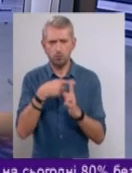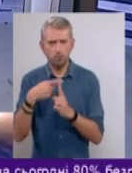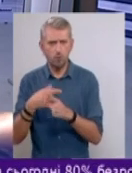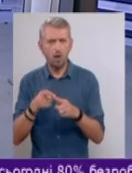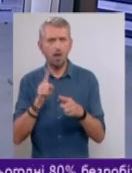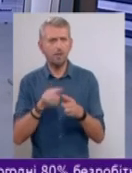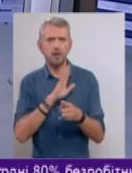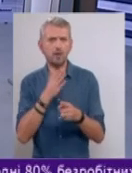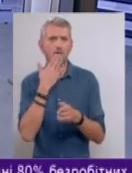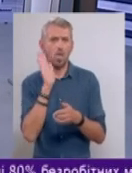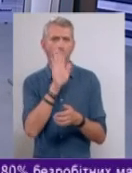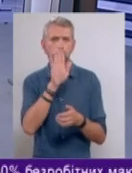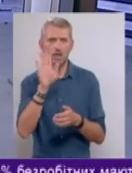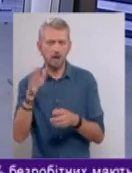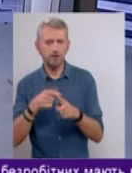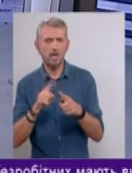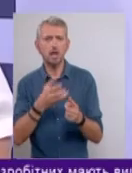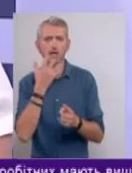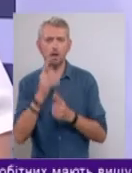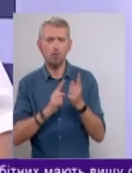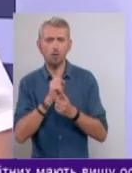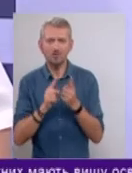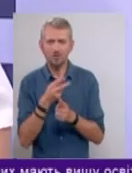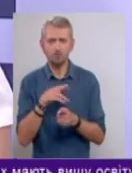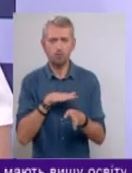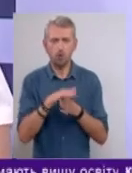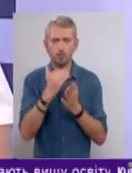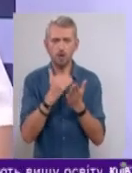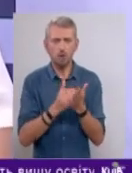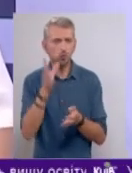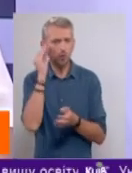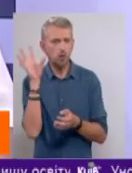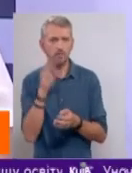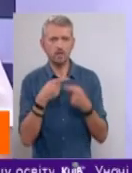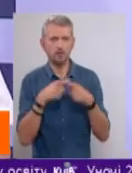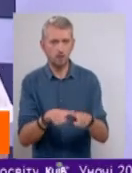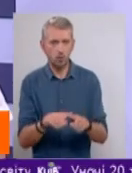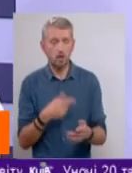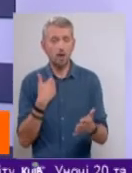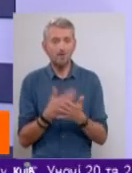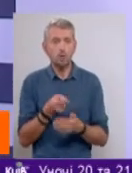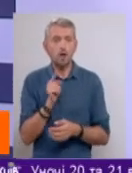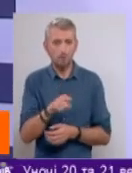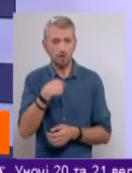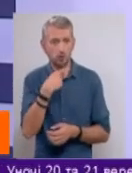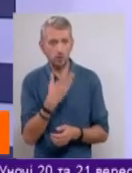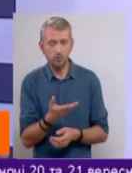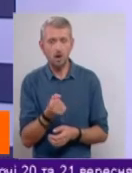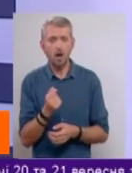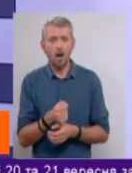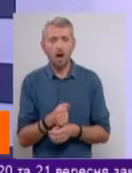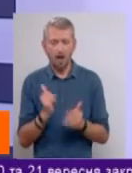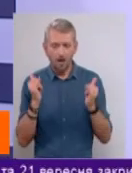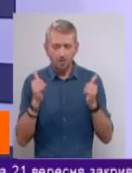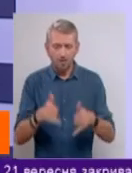обклеивание. Это термомодернизация по полной программе с учетом всех технологий. Вот об этом идет речь. А набрать ванну